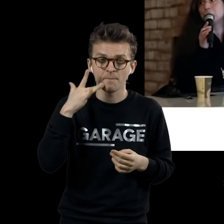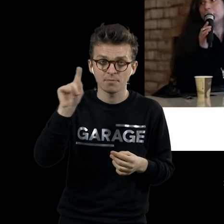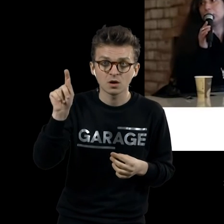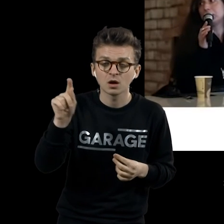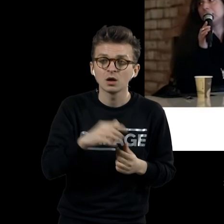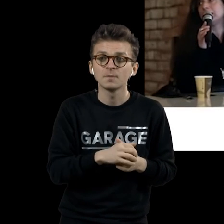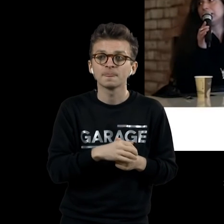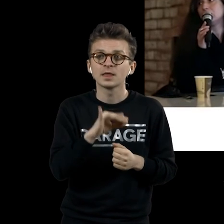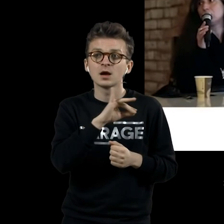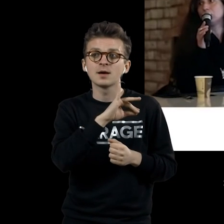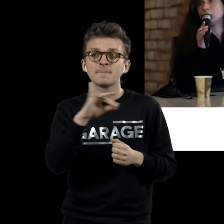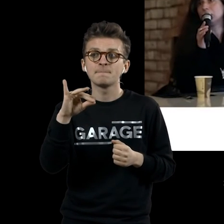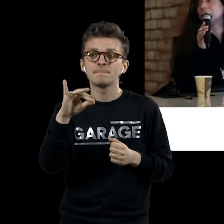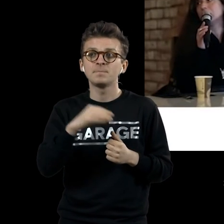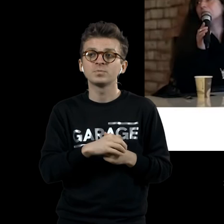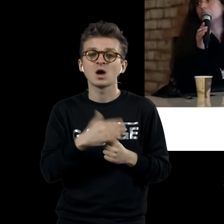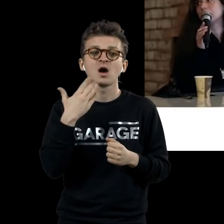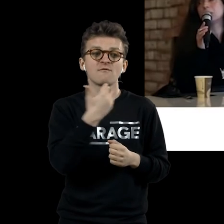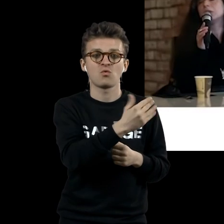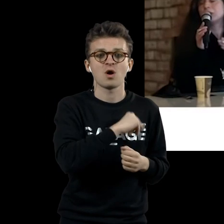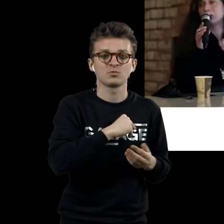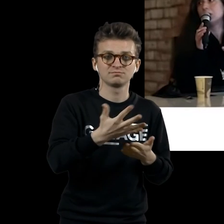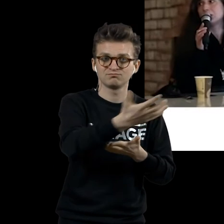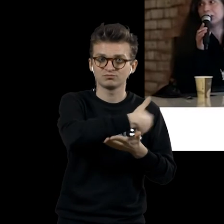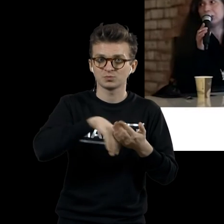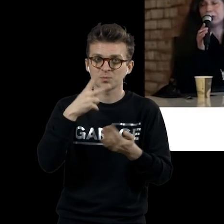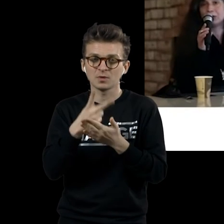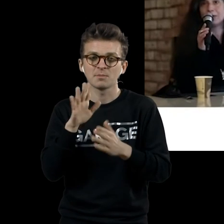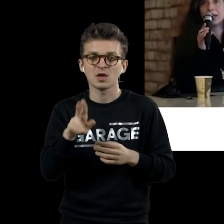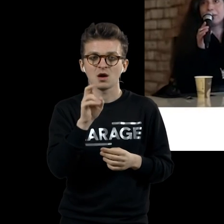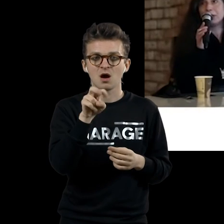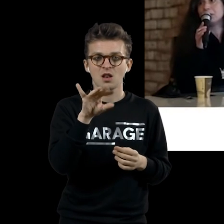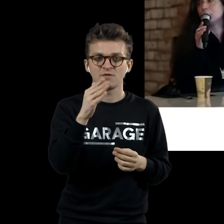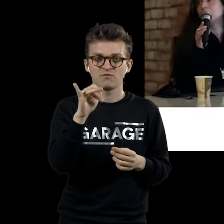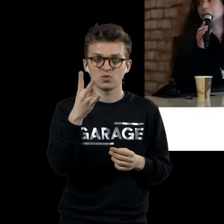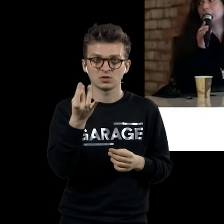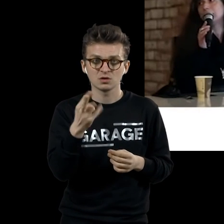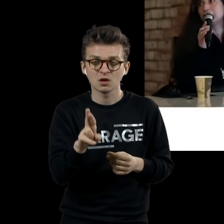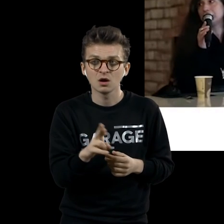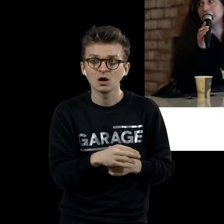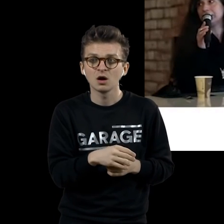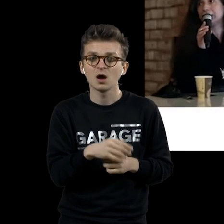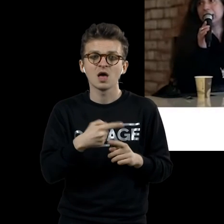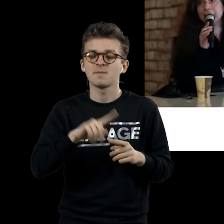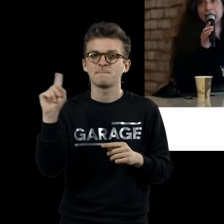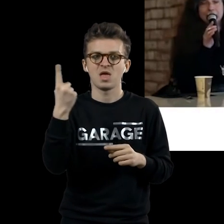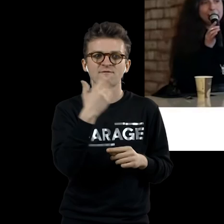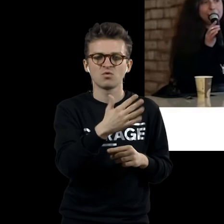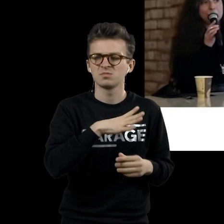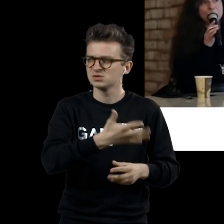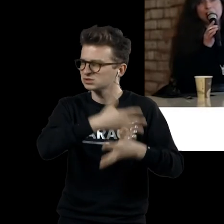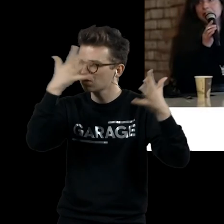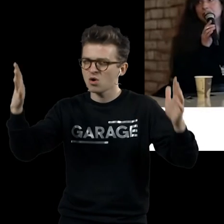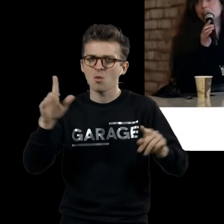Ретроспектива Дюшана в Посадении, это город, пригород Калифорнии, пригород Лос-Анджелеса, пардон. Первая огромная музейная ретроспектива. И на